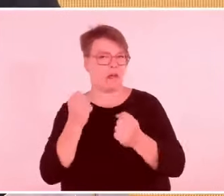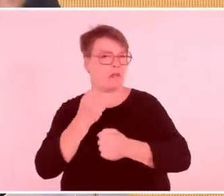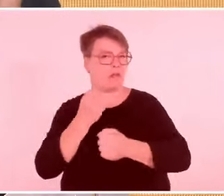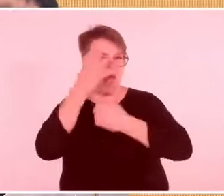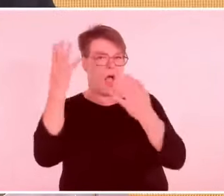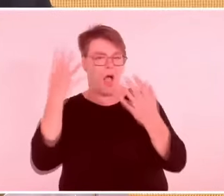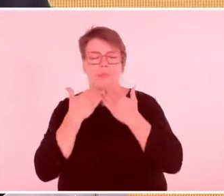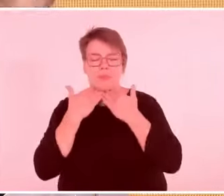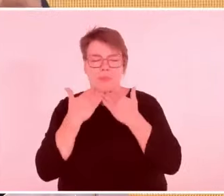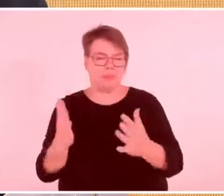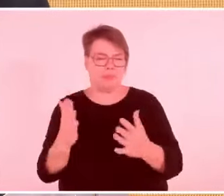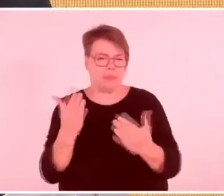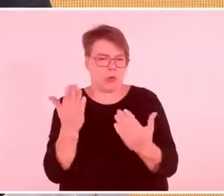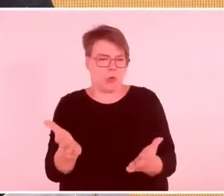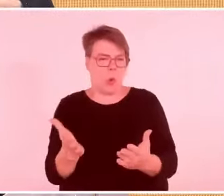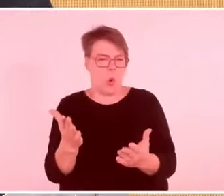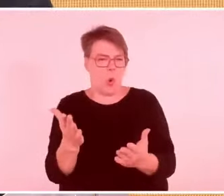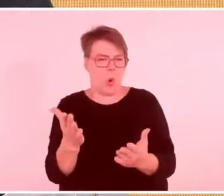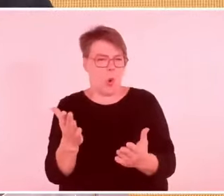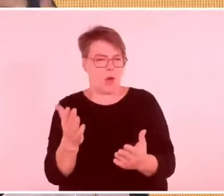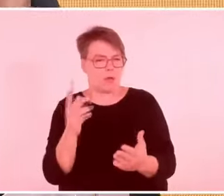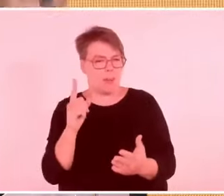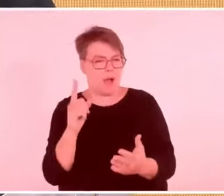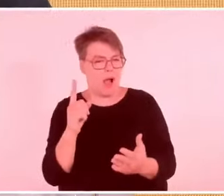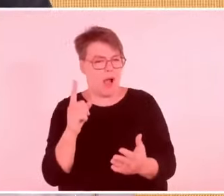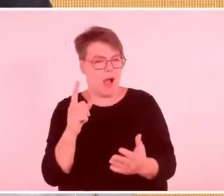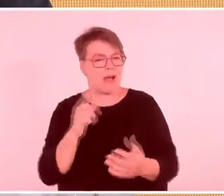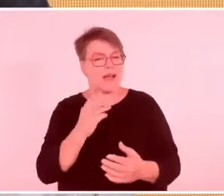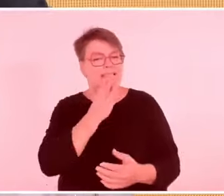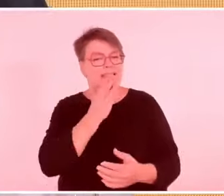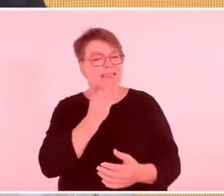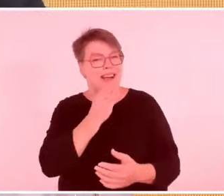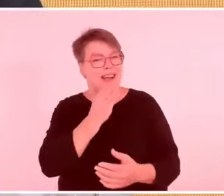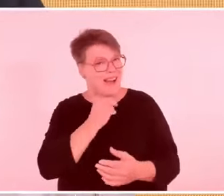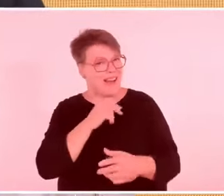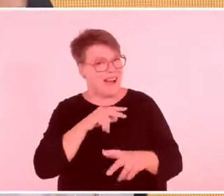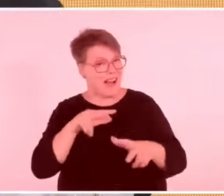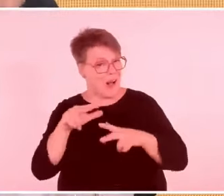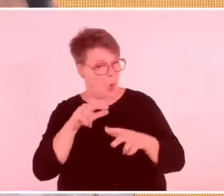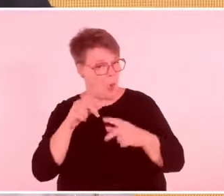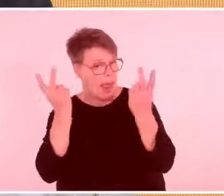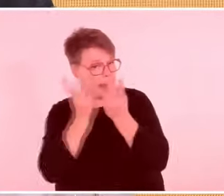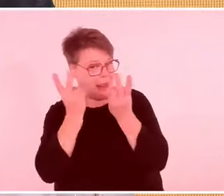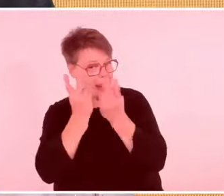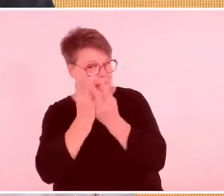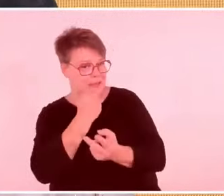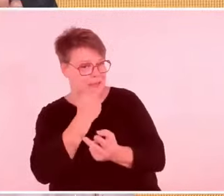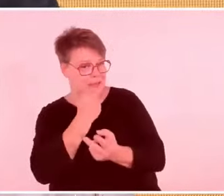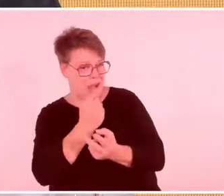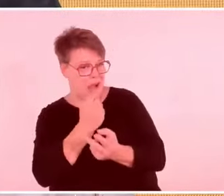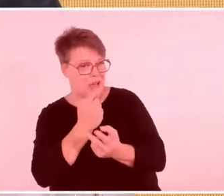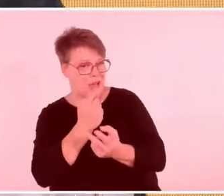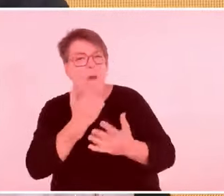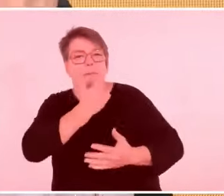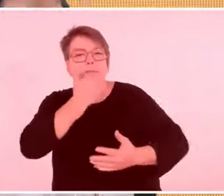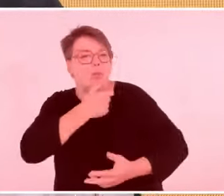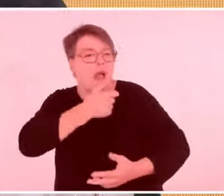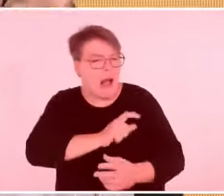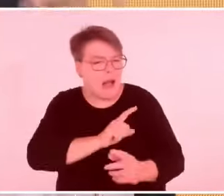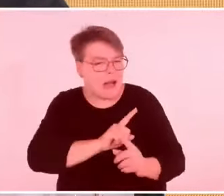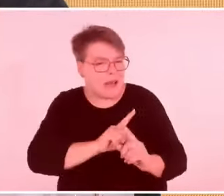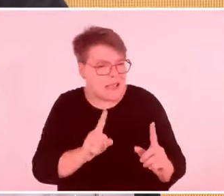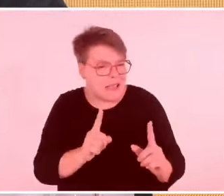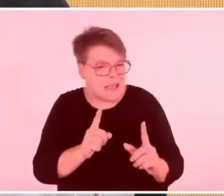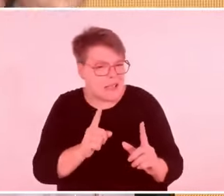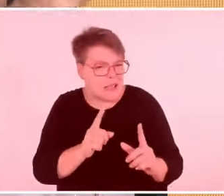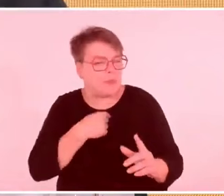hier aus den amtlichen Quellen, Das jüdische Volk hat ein exklusives und unveräußerliches Recht